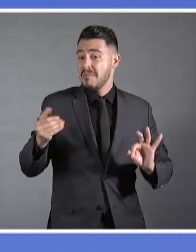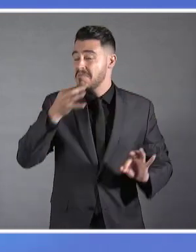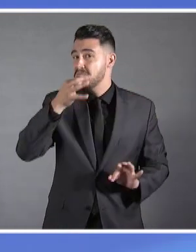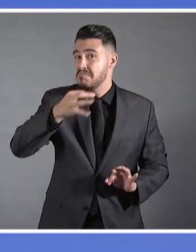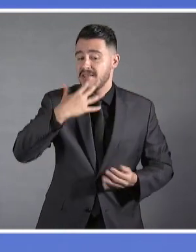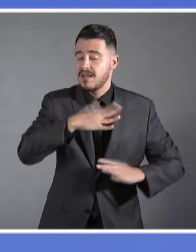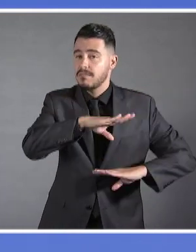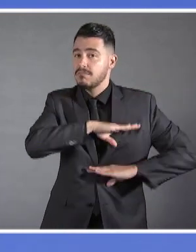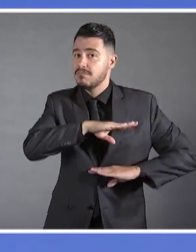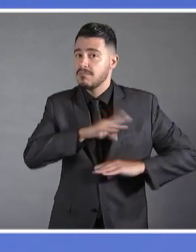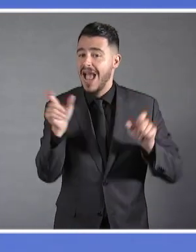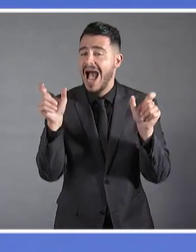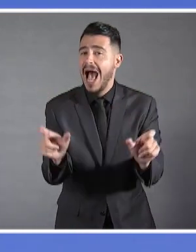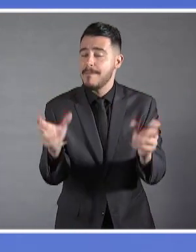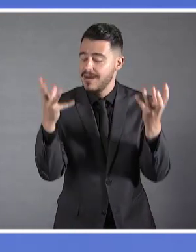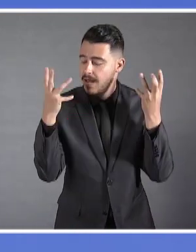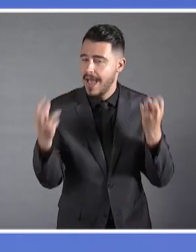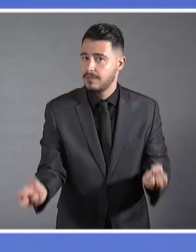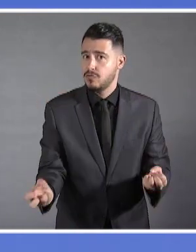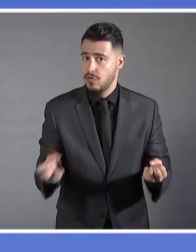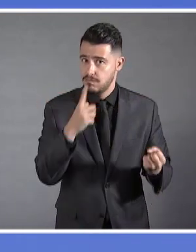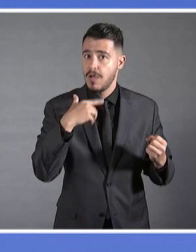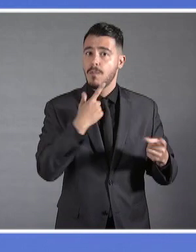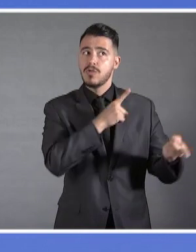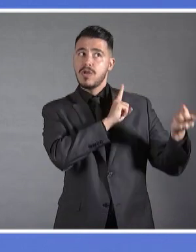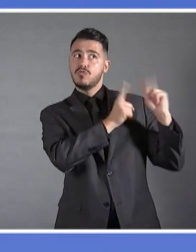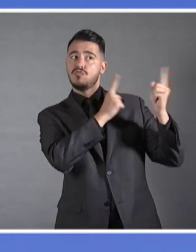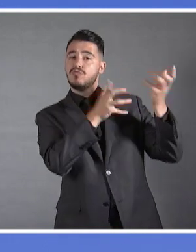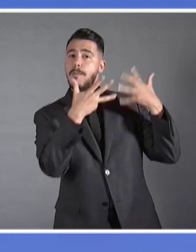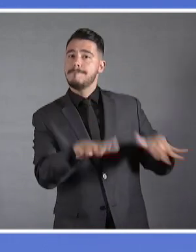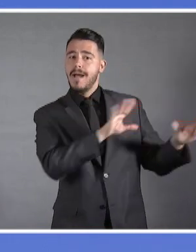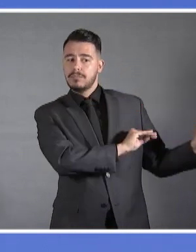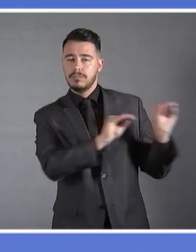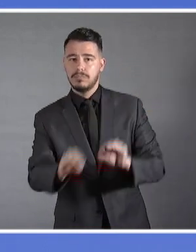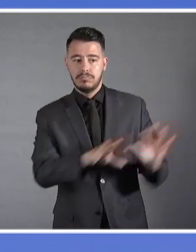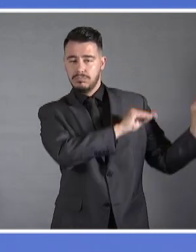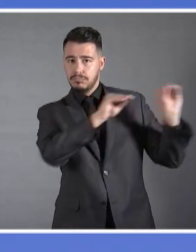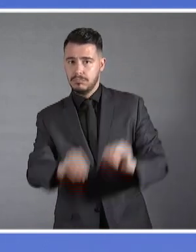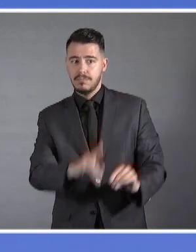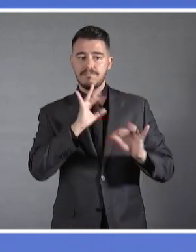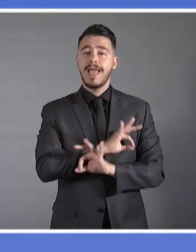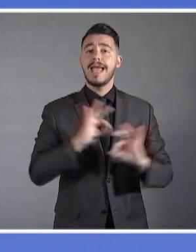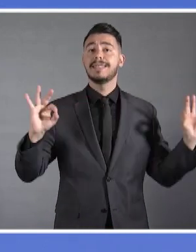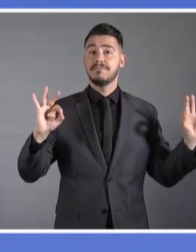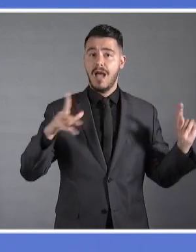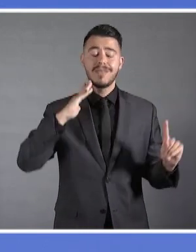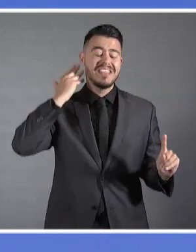αποτελεσματικά αμοιντικά συστήματα, χάρη στις θυσίες του ελληνικού λαού, μπορεί να αισθάνεται ασφαλής.